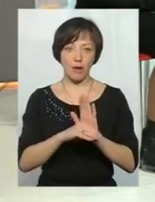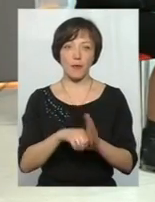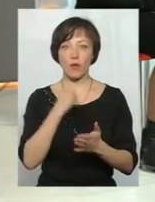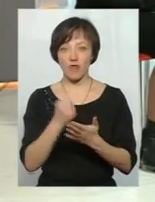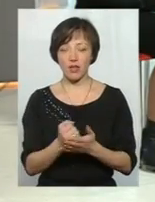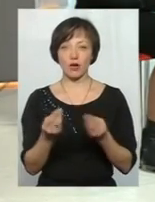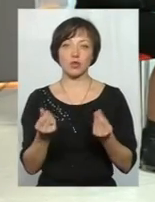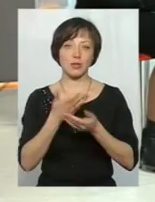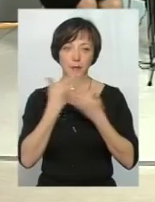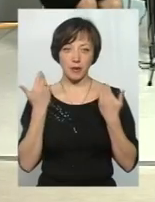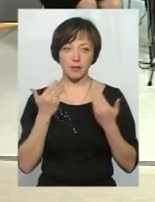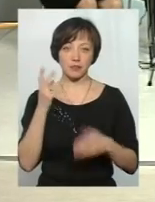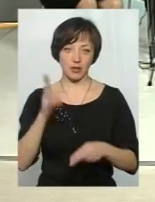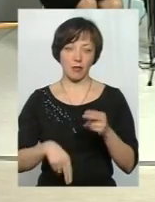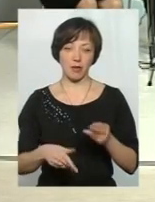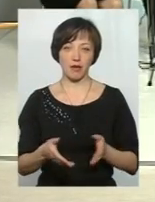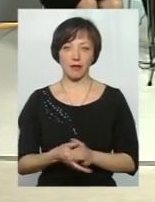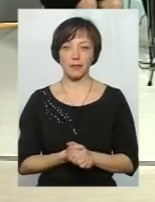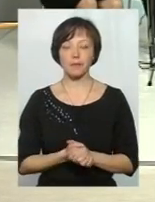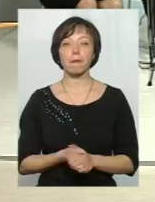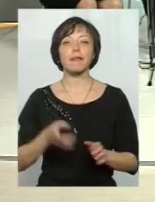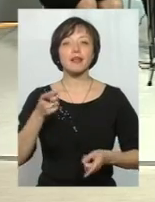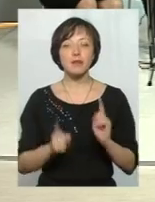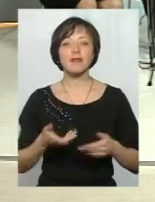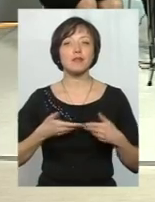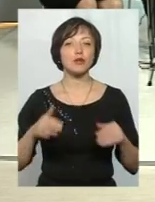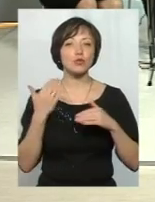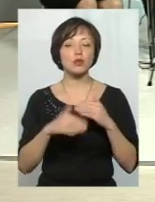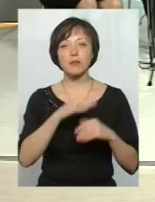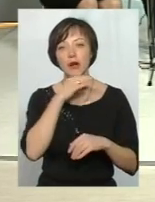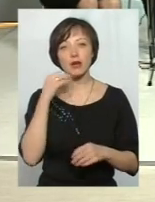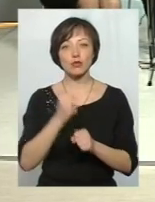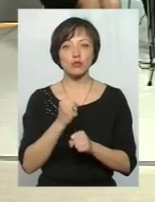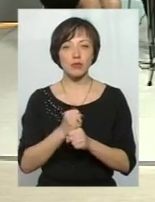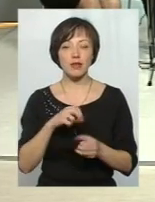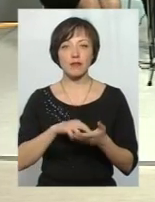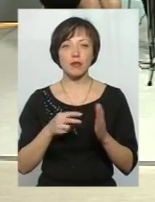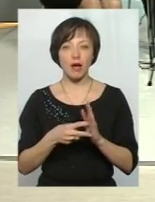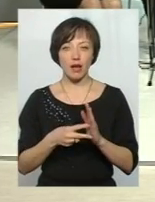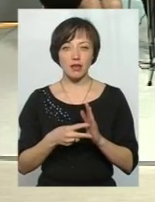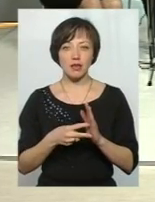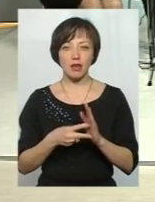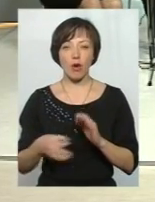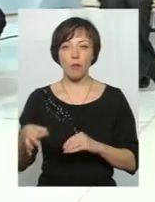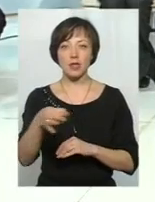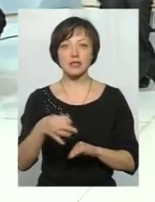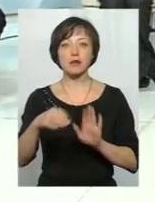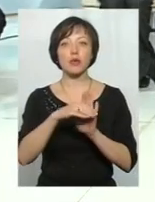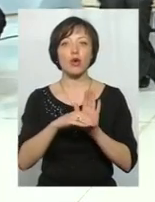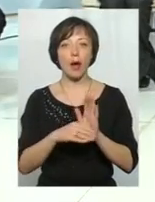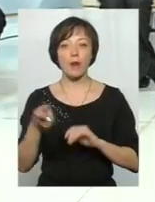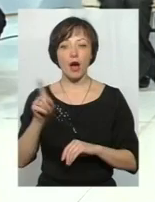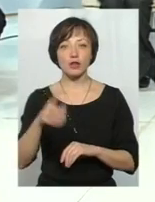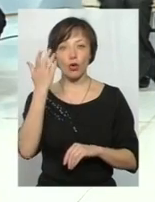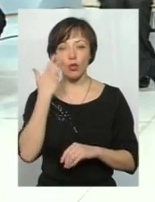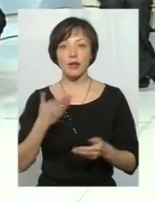ухвалили, грошей не мав, трамка. Ви насправді, ми вже багато дуже зробили в плані обласних програм. Адже,